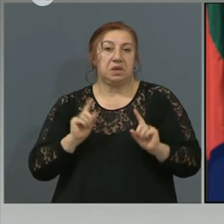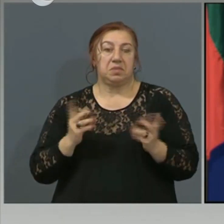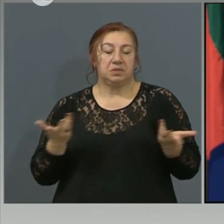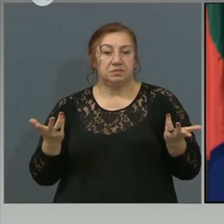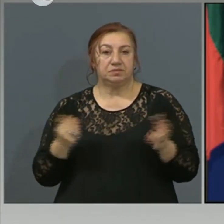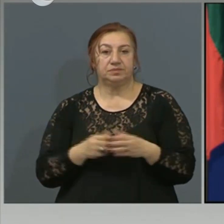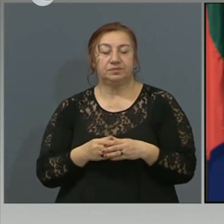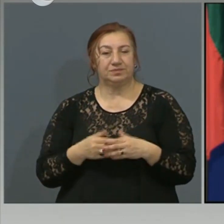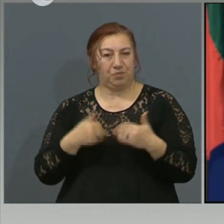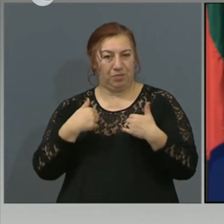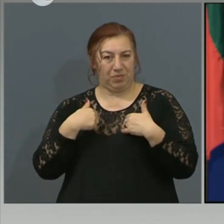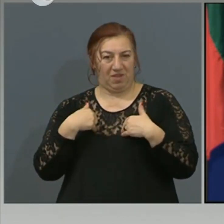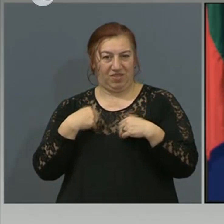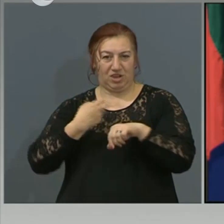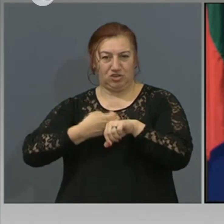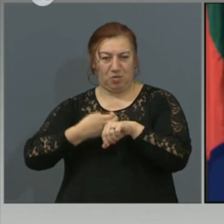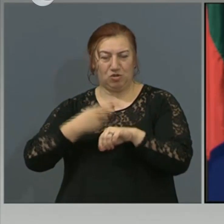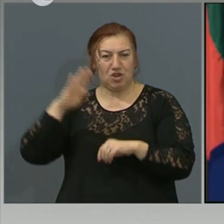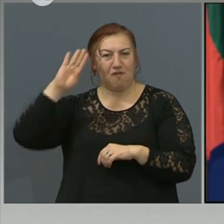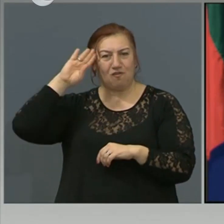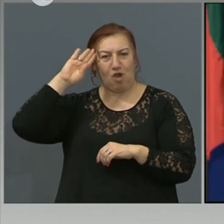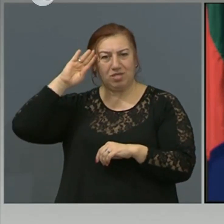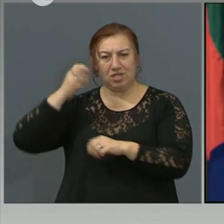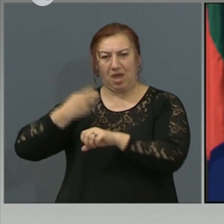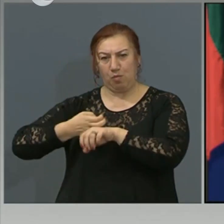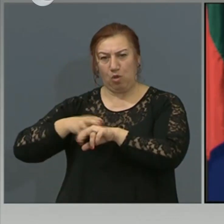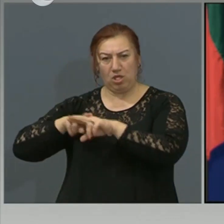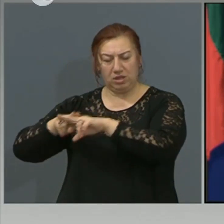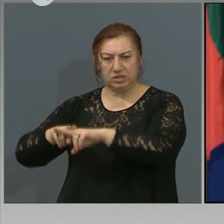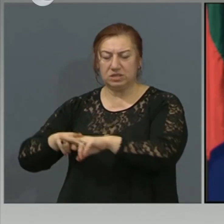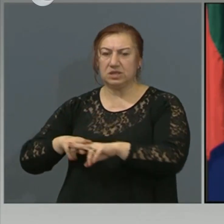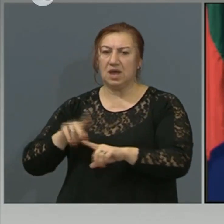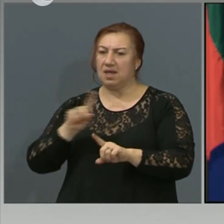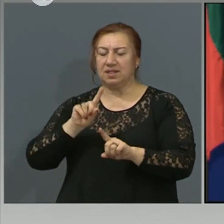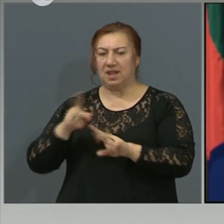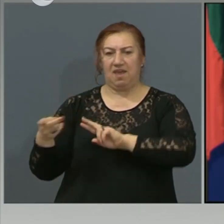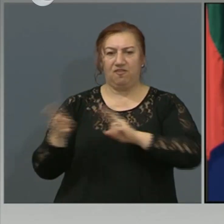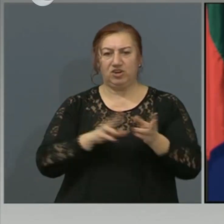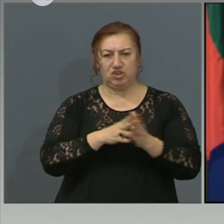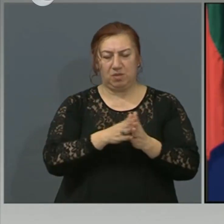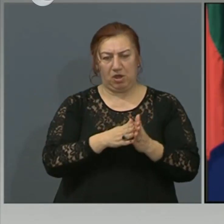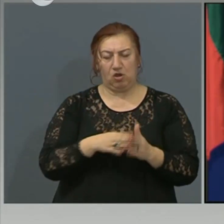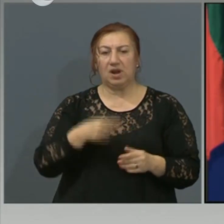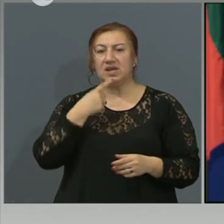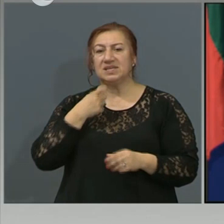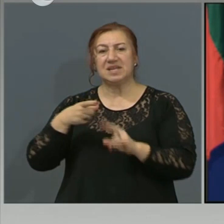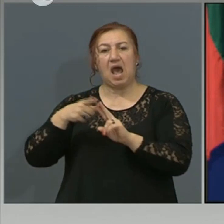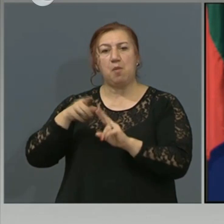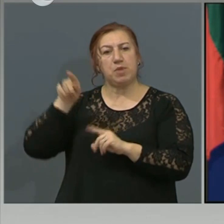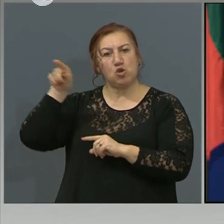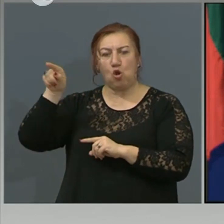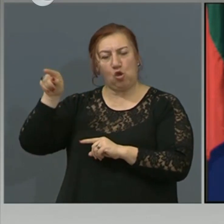В нашето лечебно заведение, във ВМ Академия, няма отказ от такия случай. За Пирогов със сигурност мога да